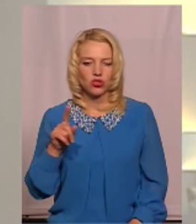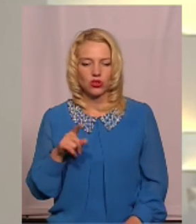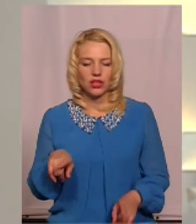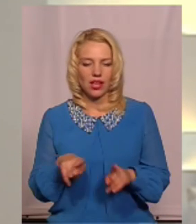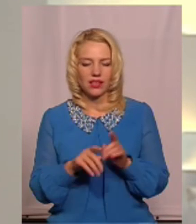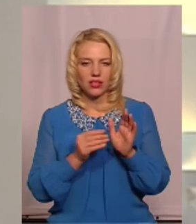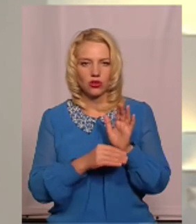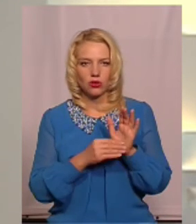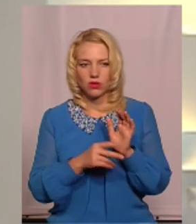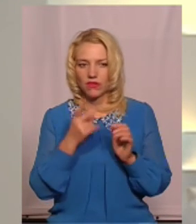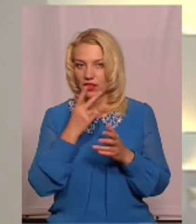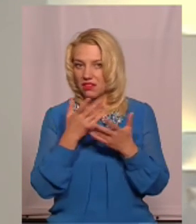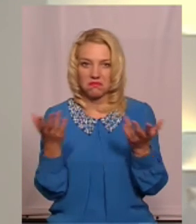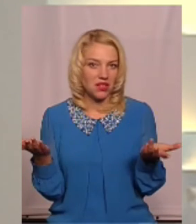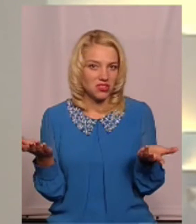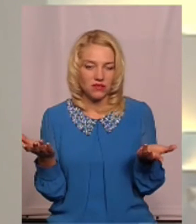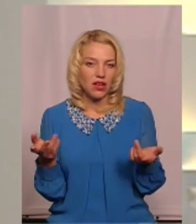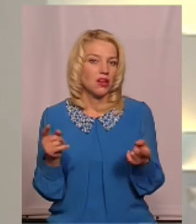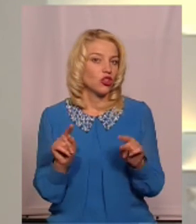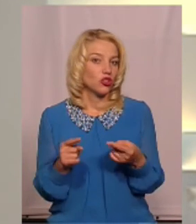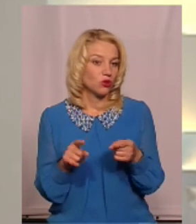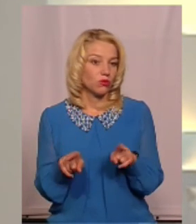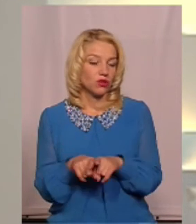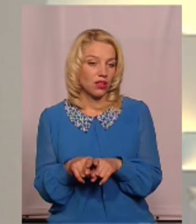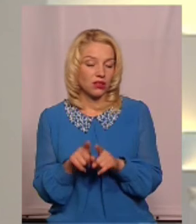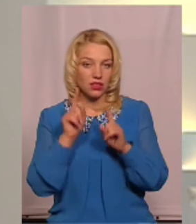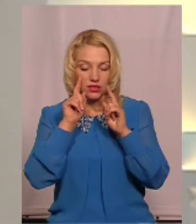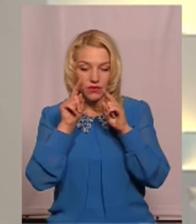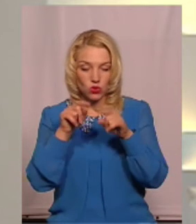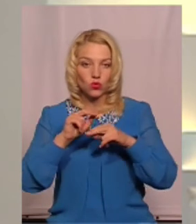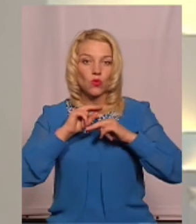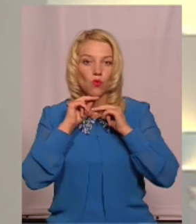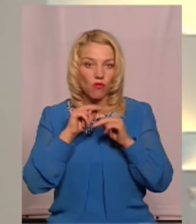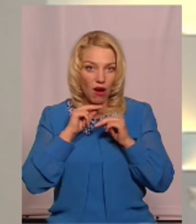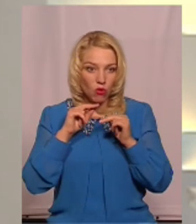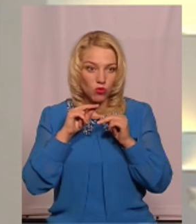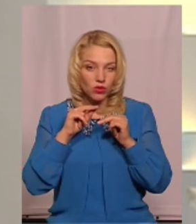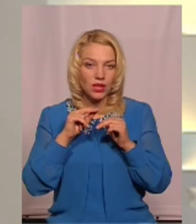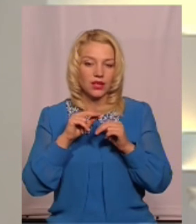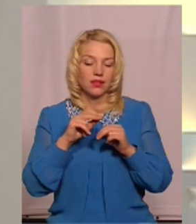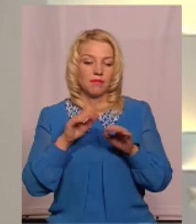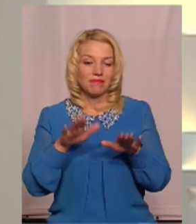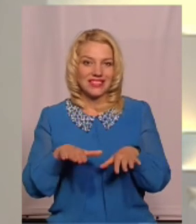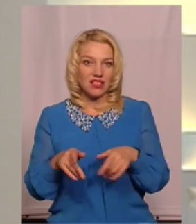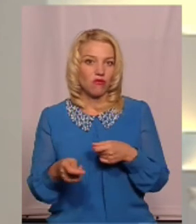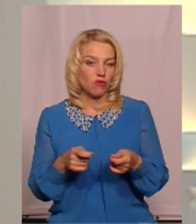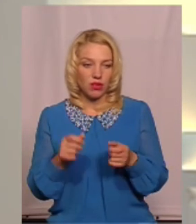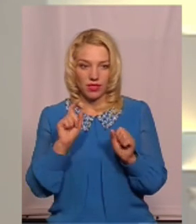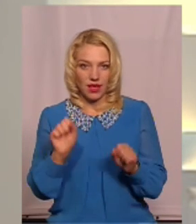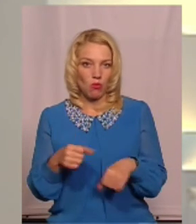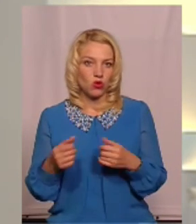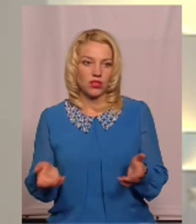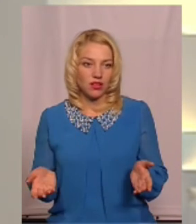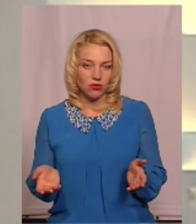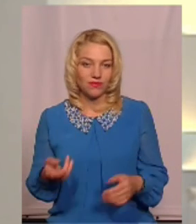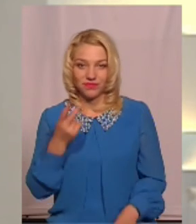дописів він не бачив. Через це таким чином звернути увагу місцевої влади неможливо.